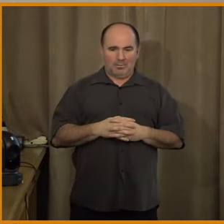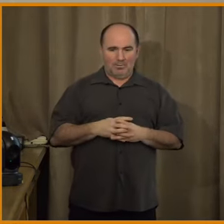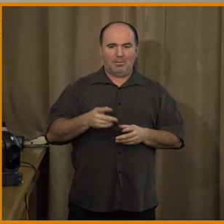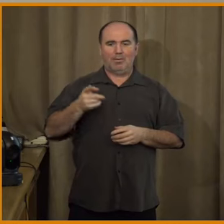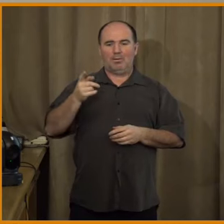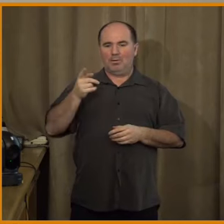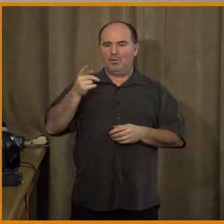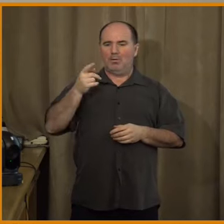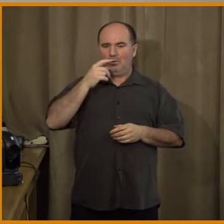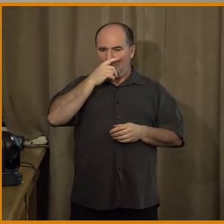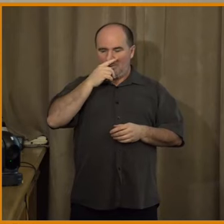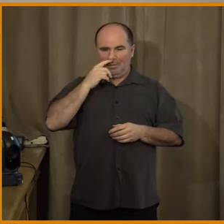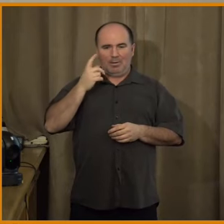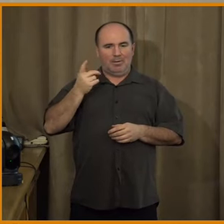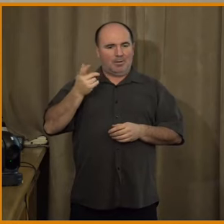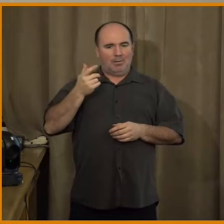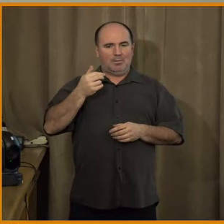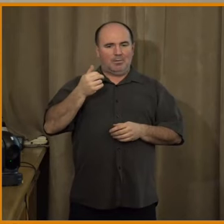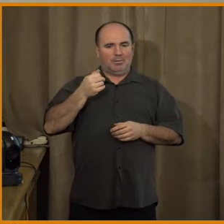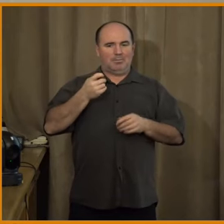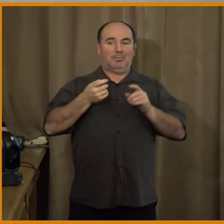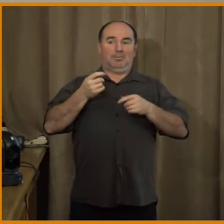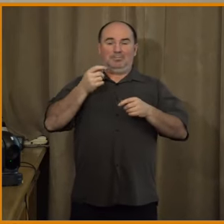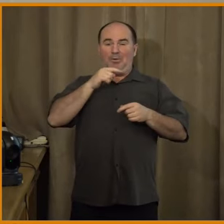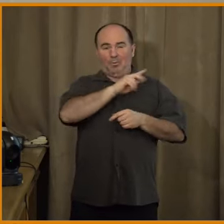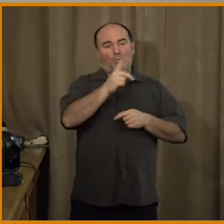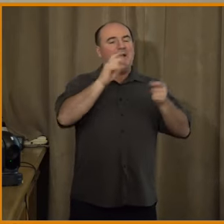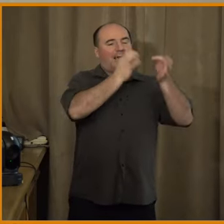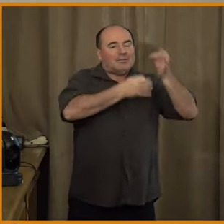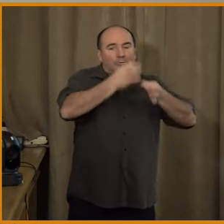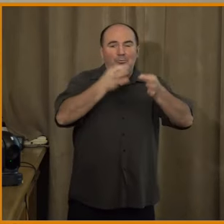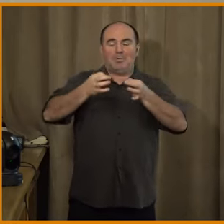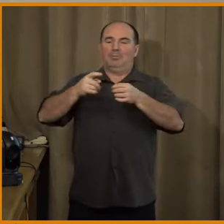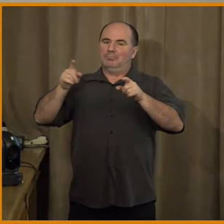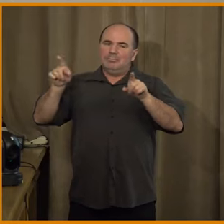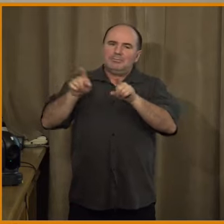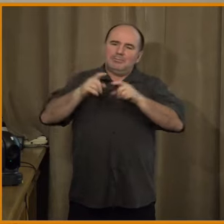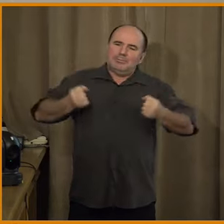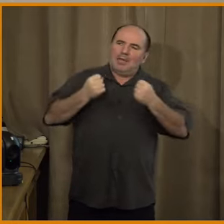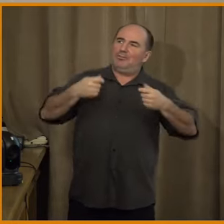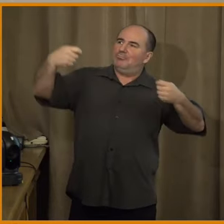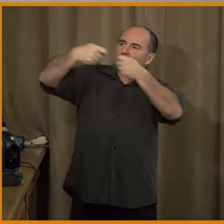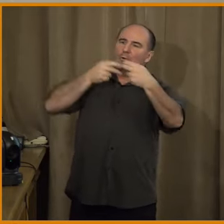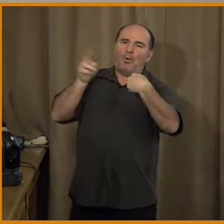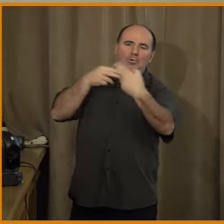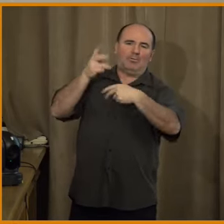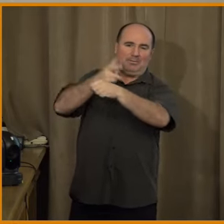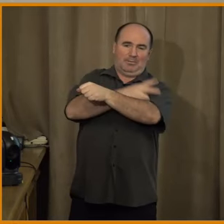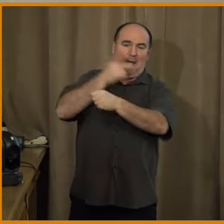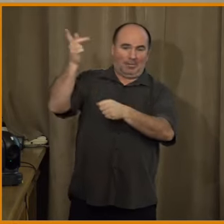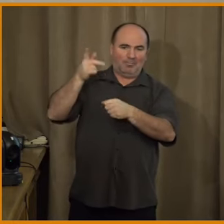Tratkom, to, že se snaží konkrétní instituce strategicky komunikovat třeba v nějakých krizových situacích. To je to, že